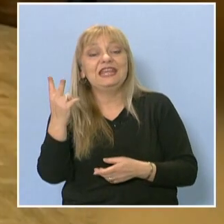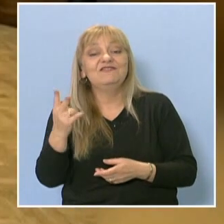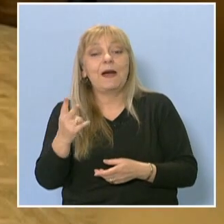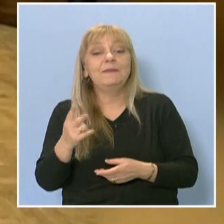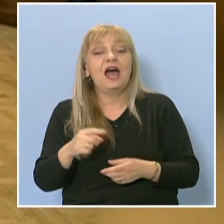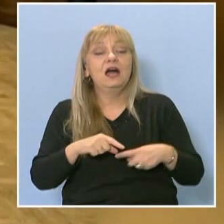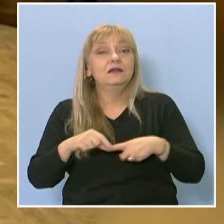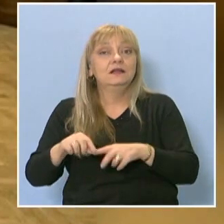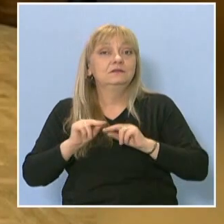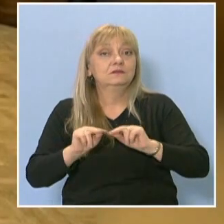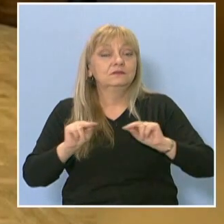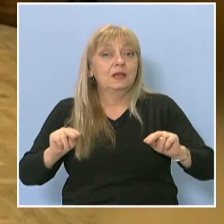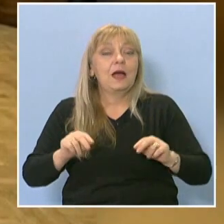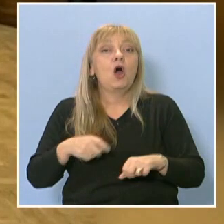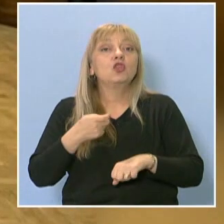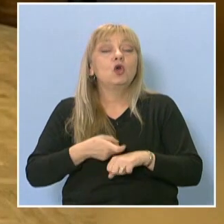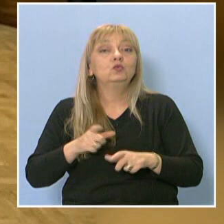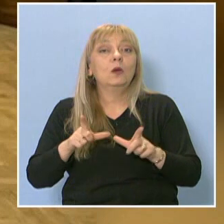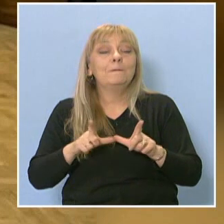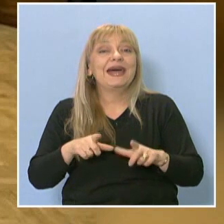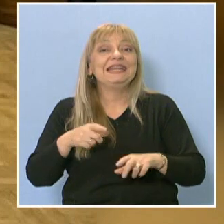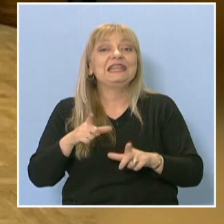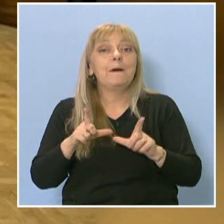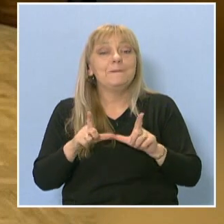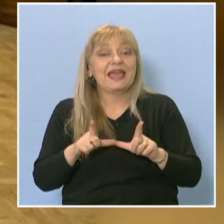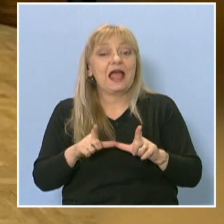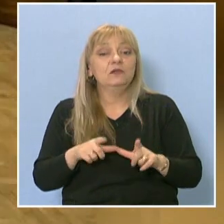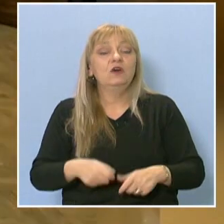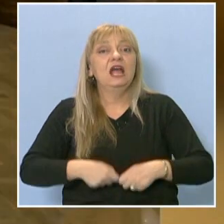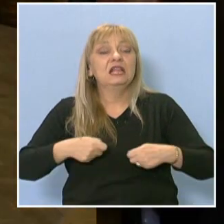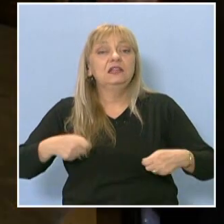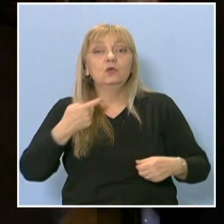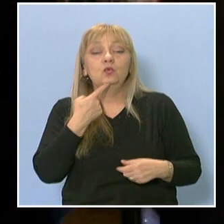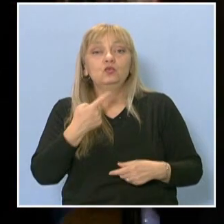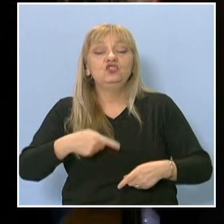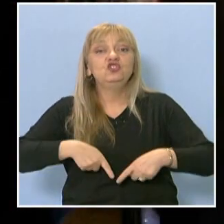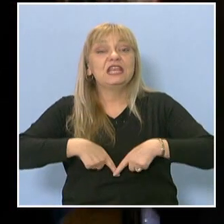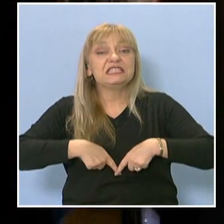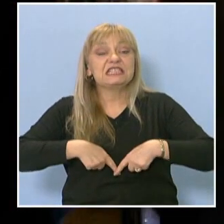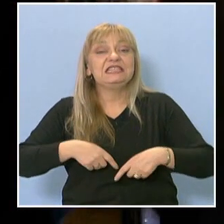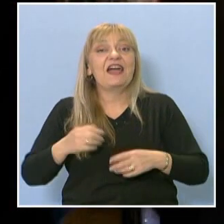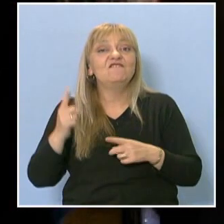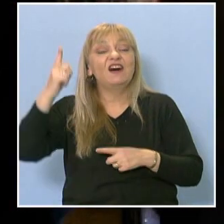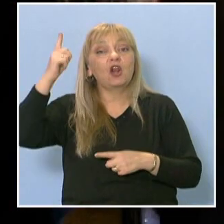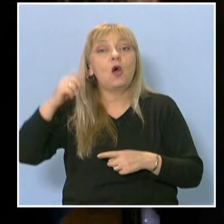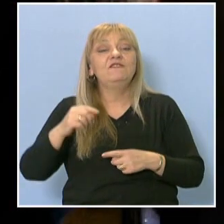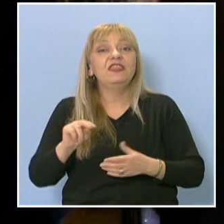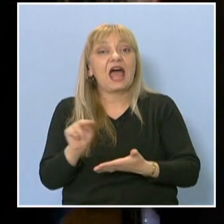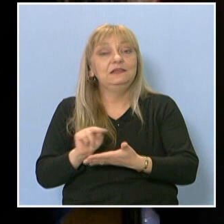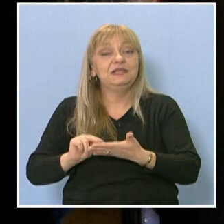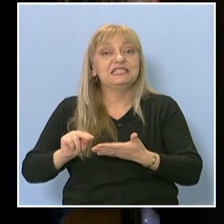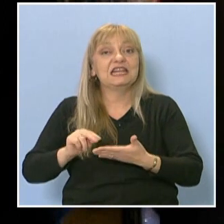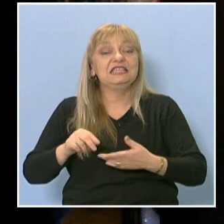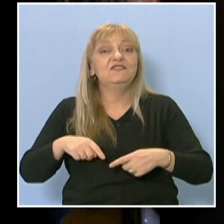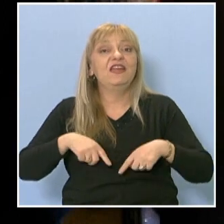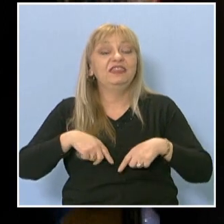Доктор Марина Михайлова, която е дългогодишен съдя във Върховния административен съд, повече от 25 години.